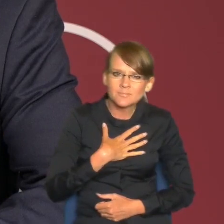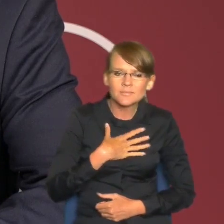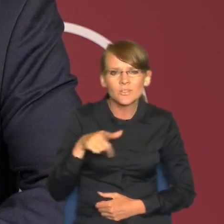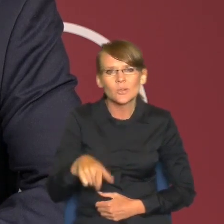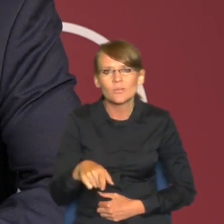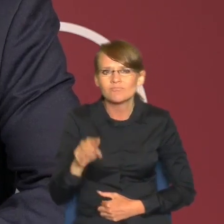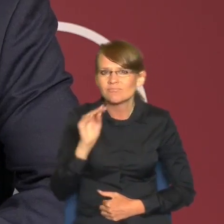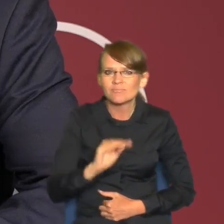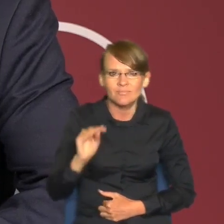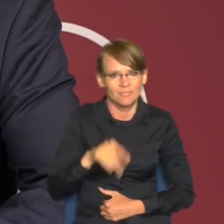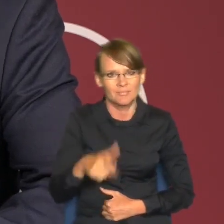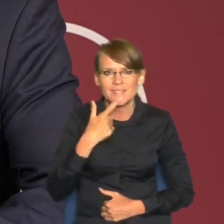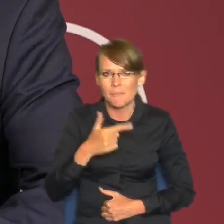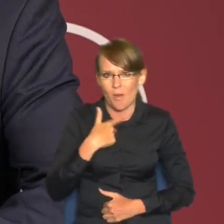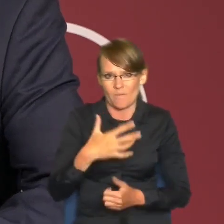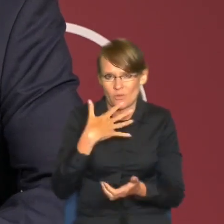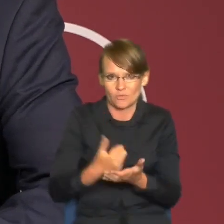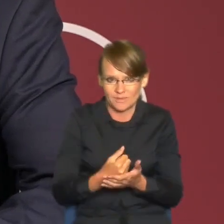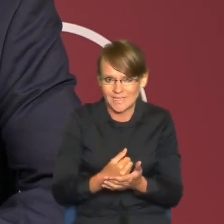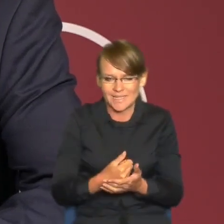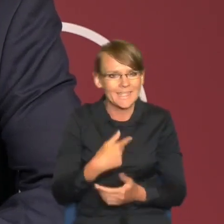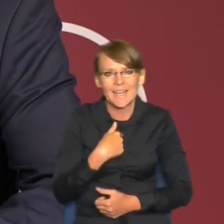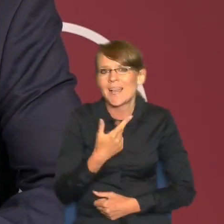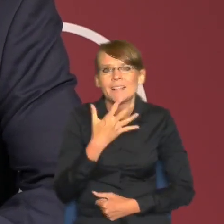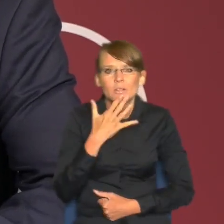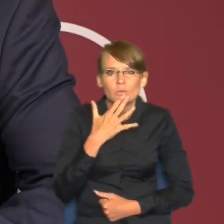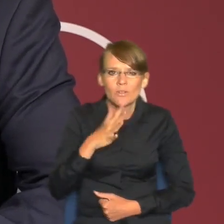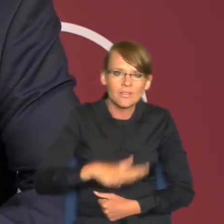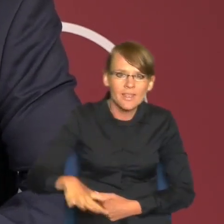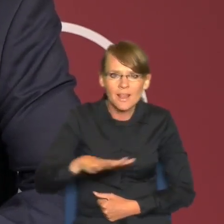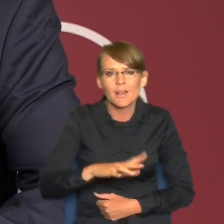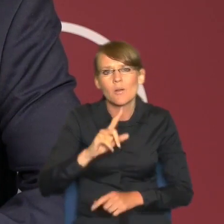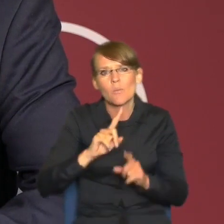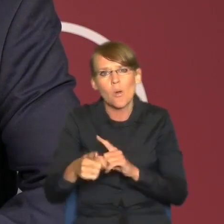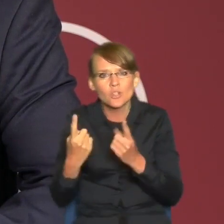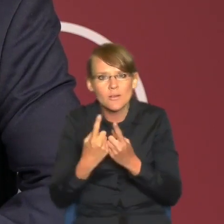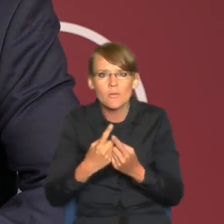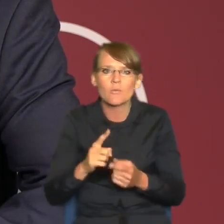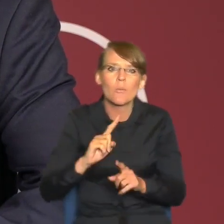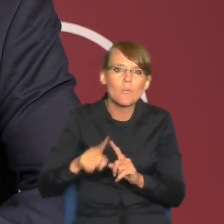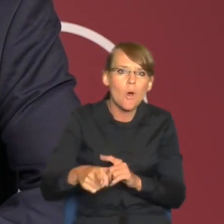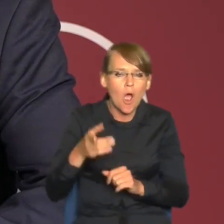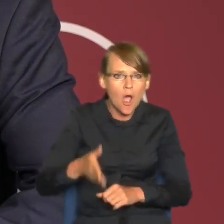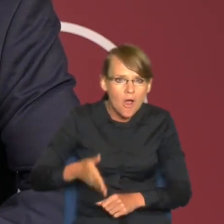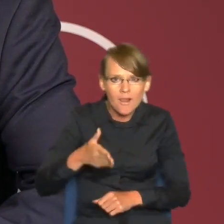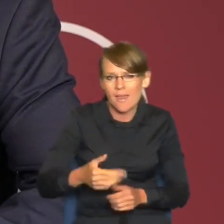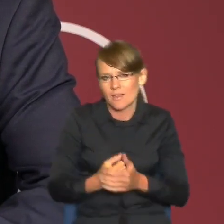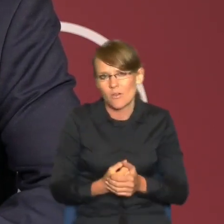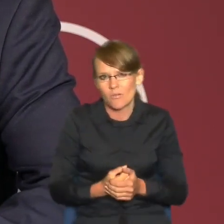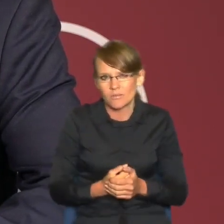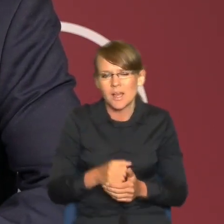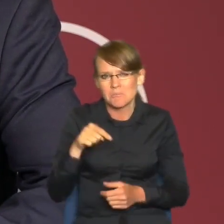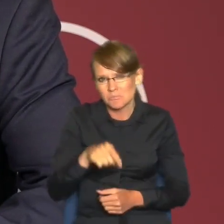jeszcze niewystarczająco wykorzystane. I nie mówię tylko o terenach jakichś poprzemysłowych, pokolejowych, które tak siłą rzeczy